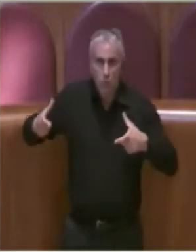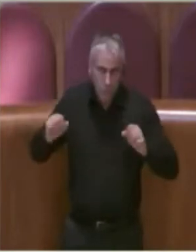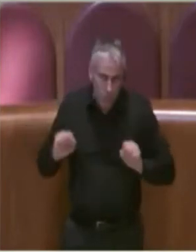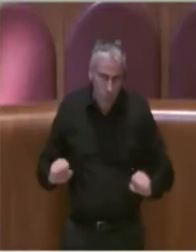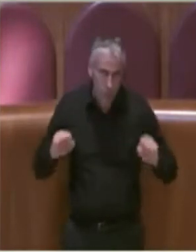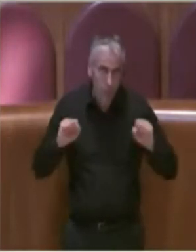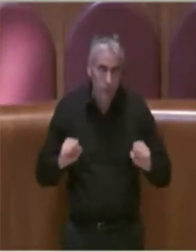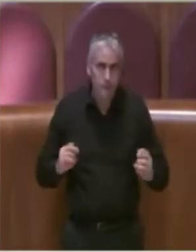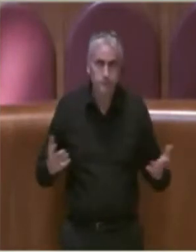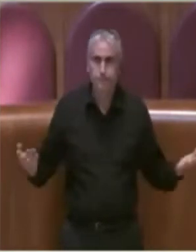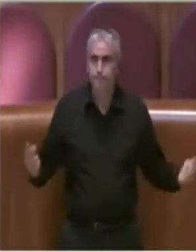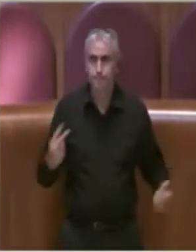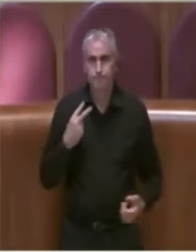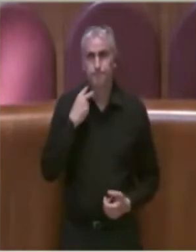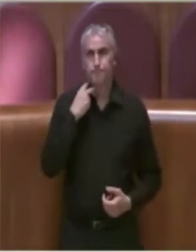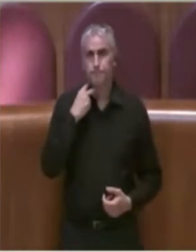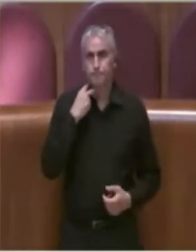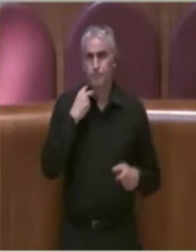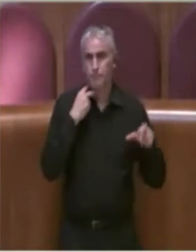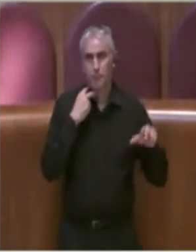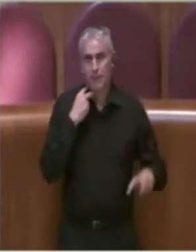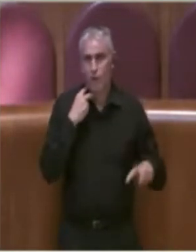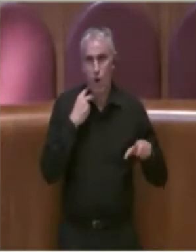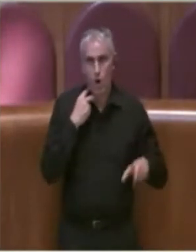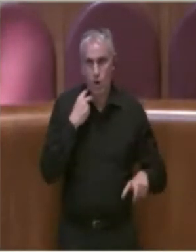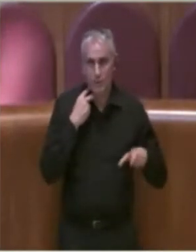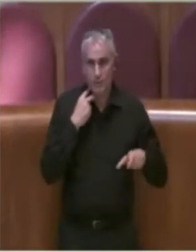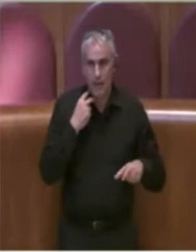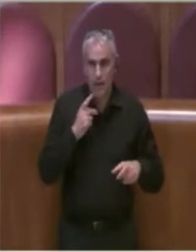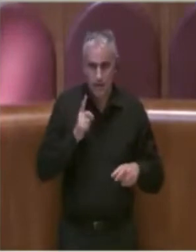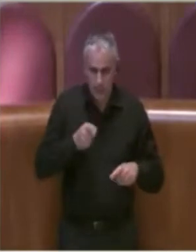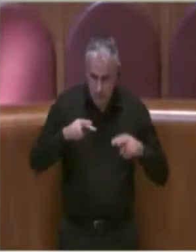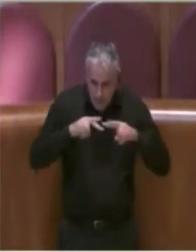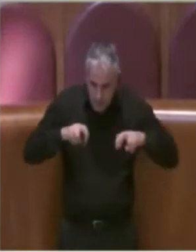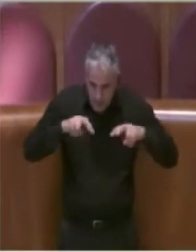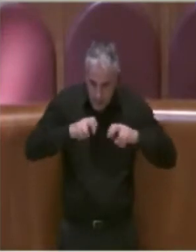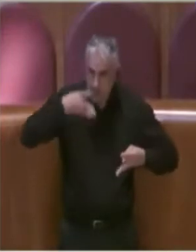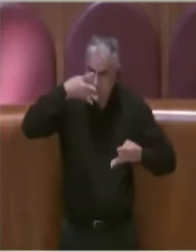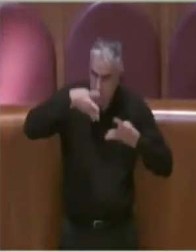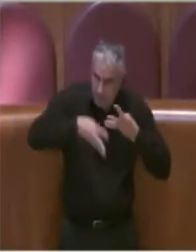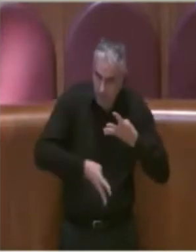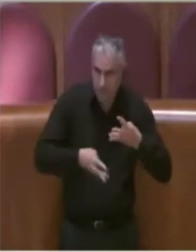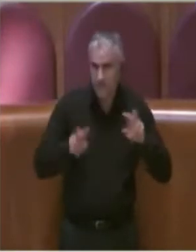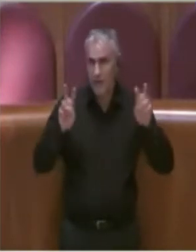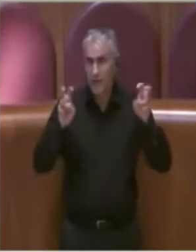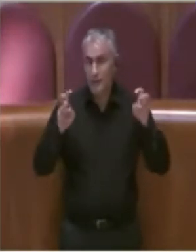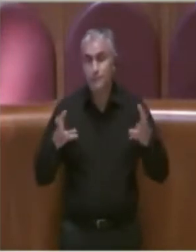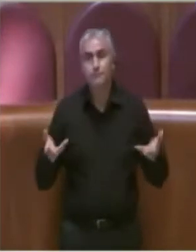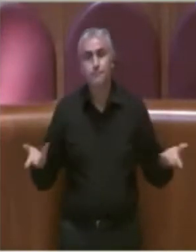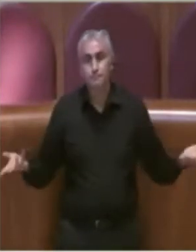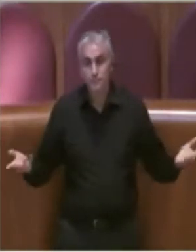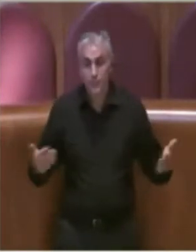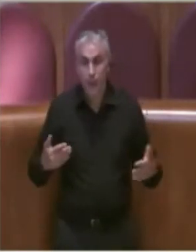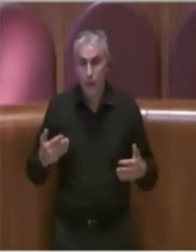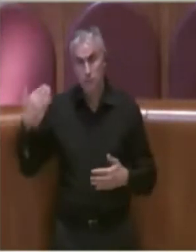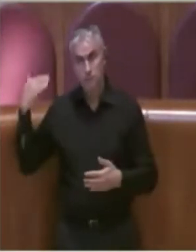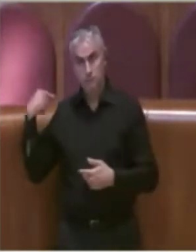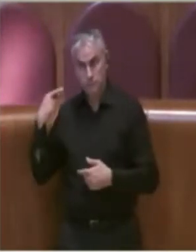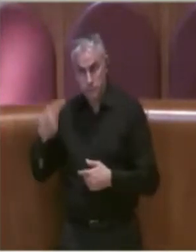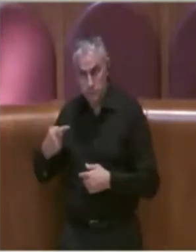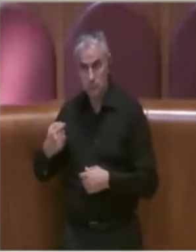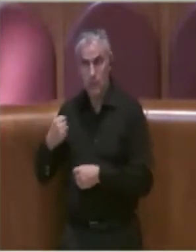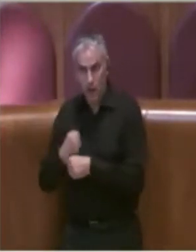abbiamo dovuto necessariamente approfondire il tema e ahimè siamo arrivati oggi